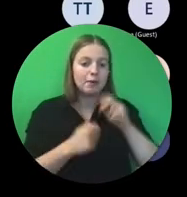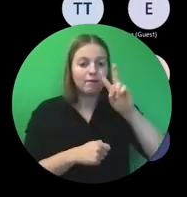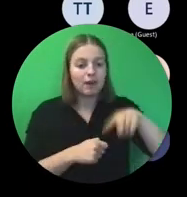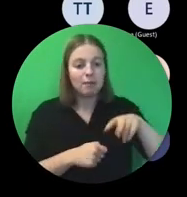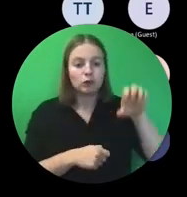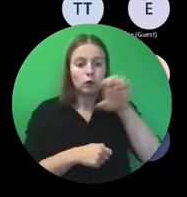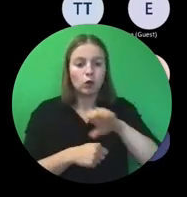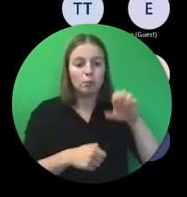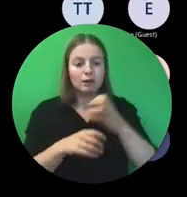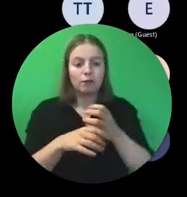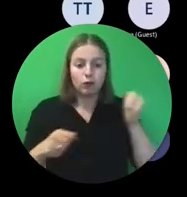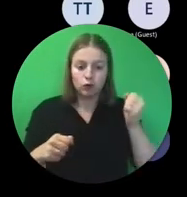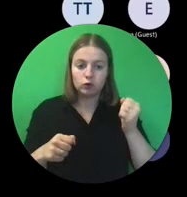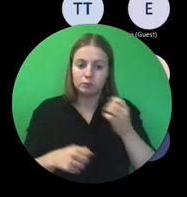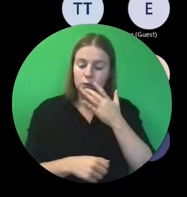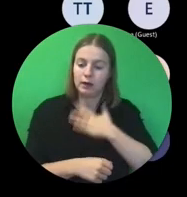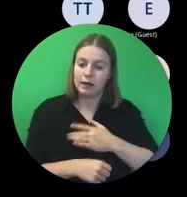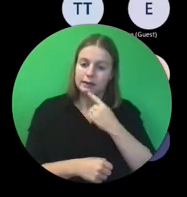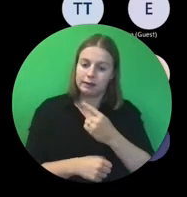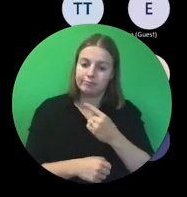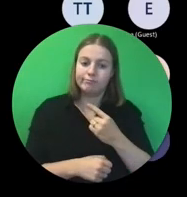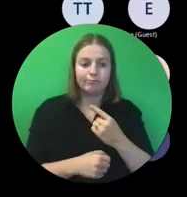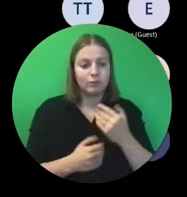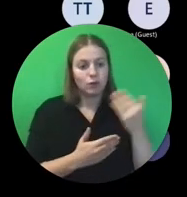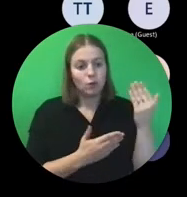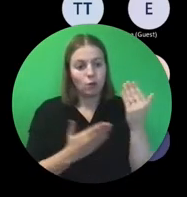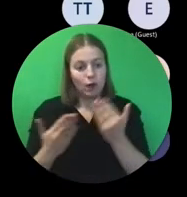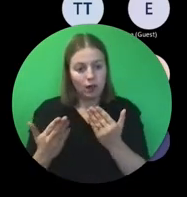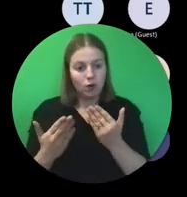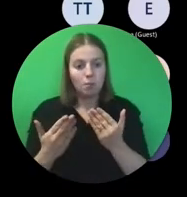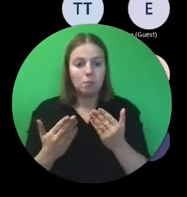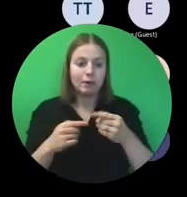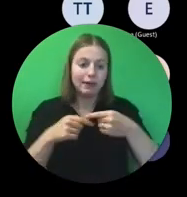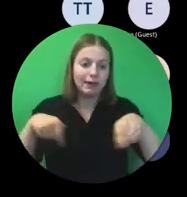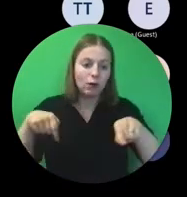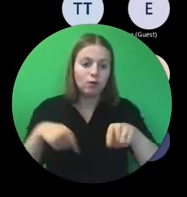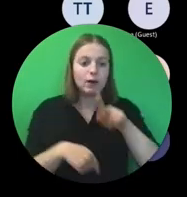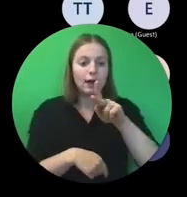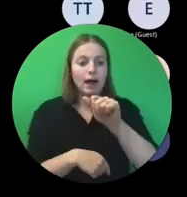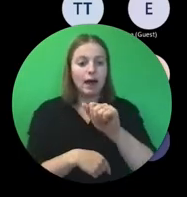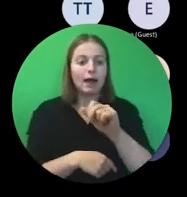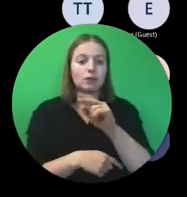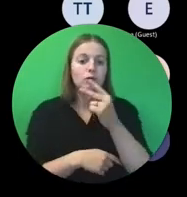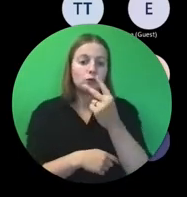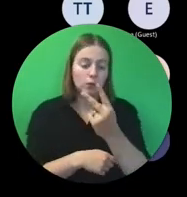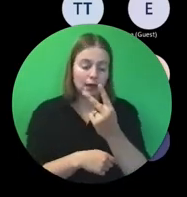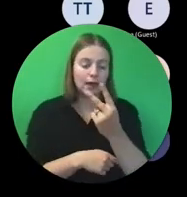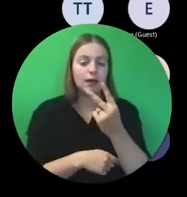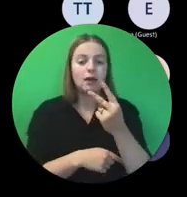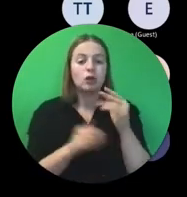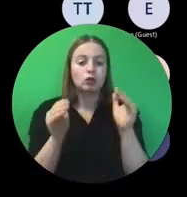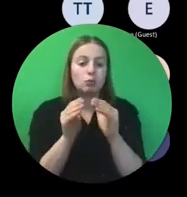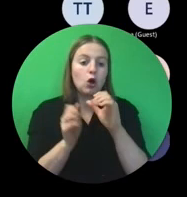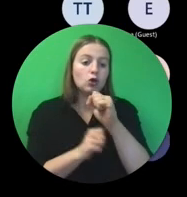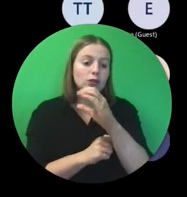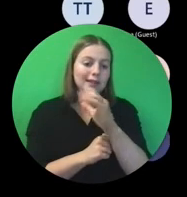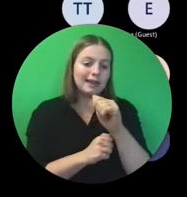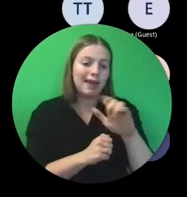Welkom op deze kick-off KA2 en dan specifiek de Small Scale Partnerships. Inderdaad, een nieuwe actie.